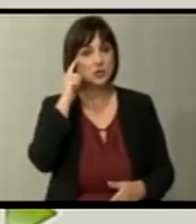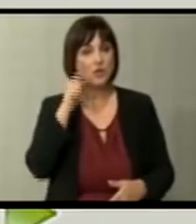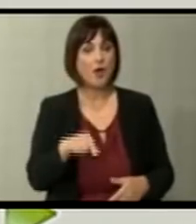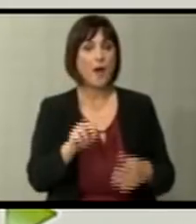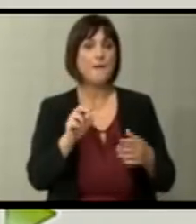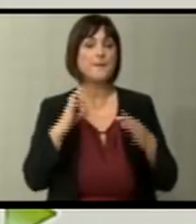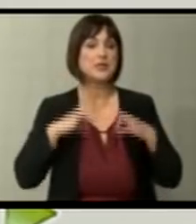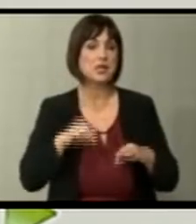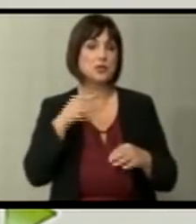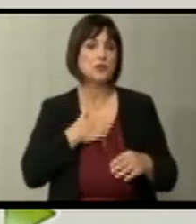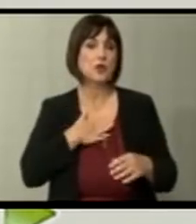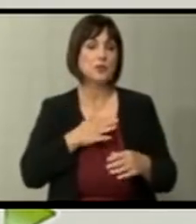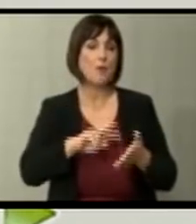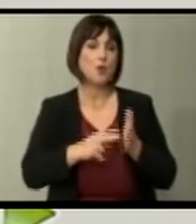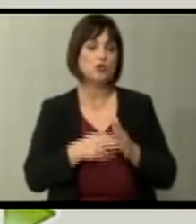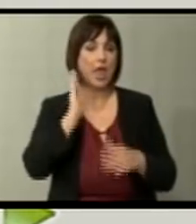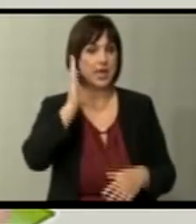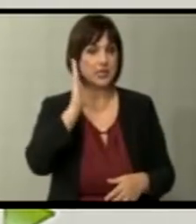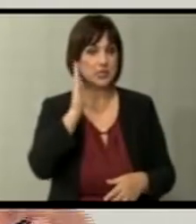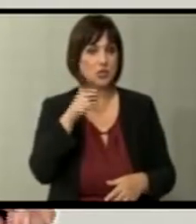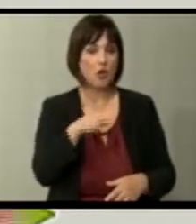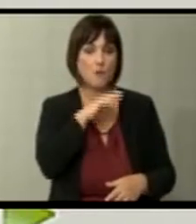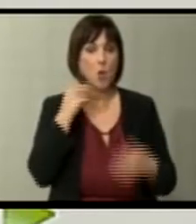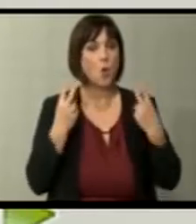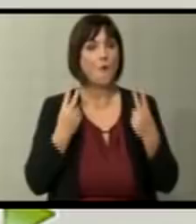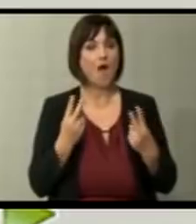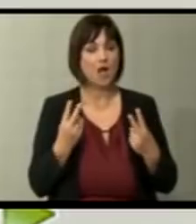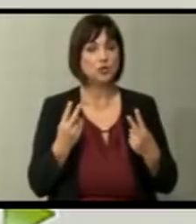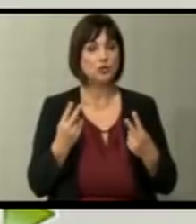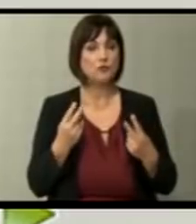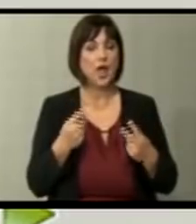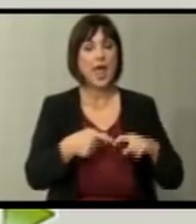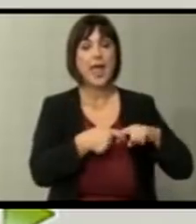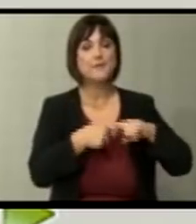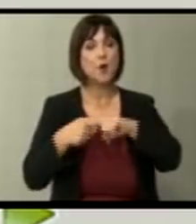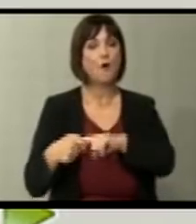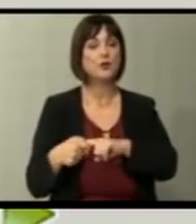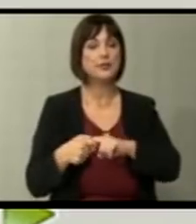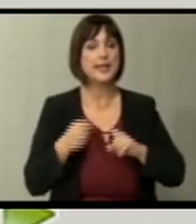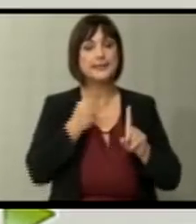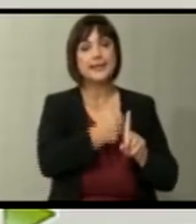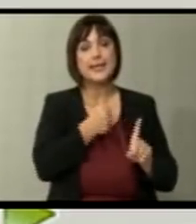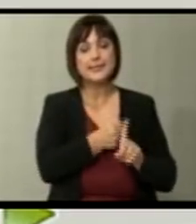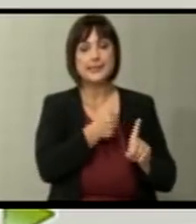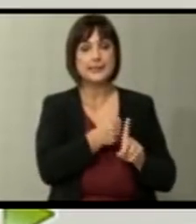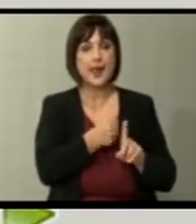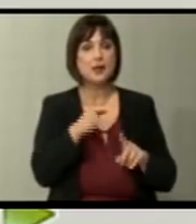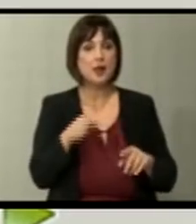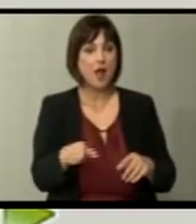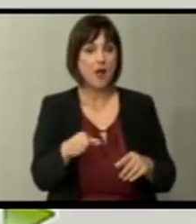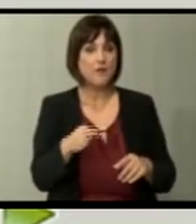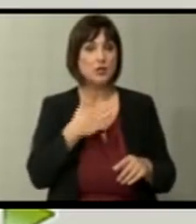Макрон својата политичка еднина, тоа е многу важно, и ја поврзува со инсистирањето дека